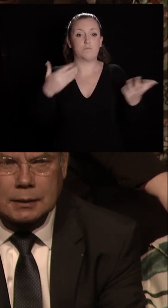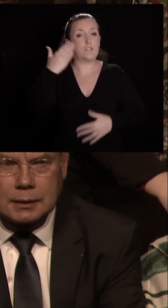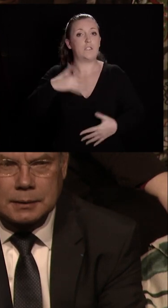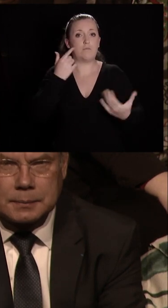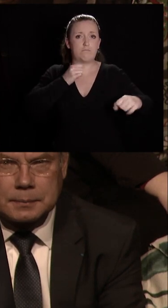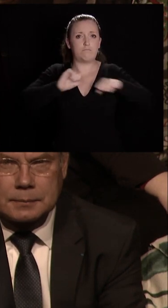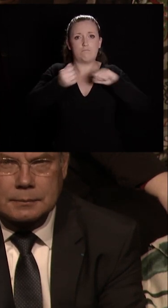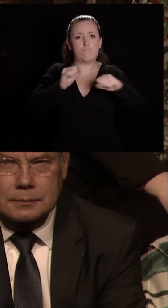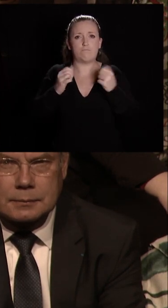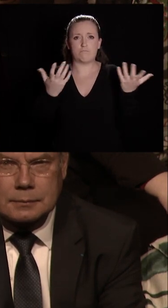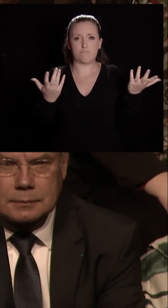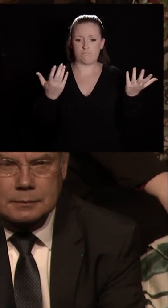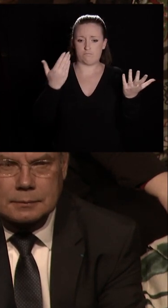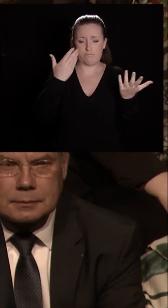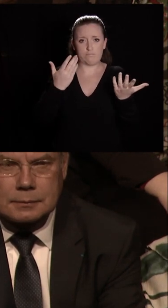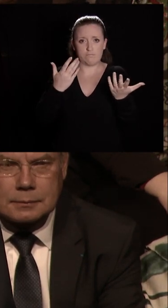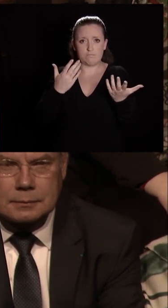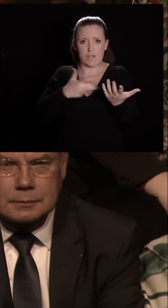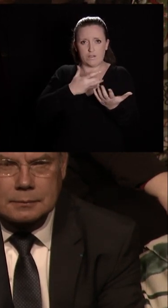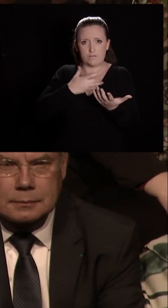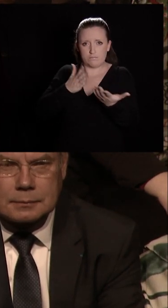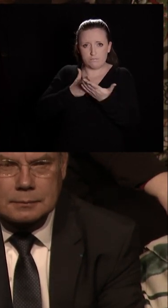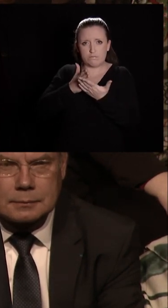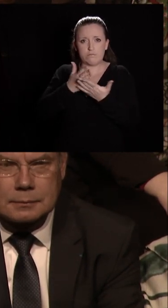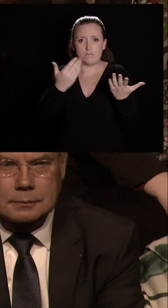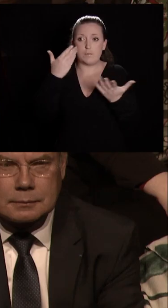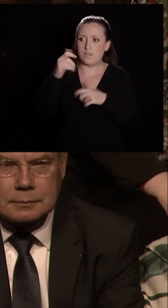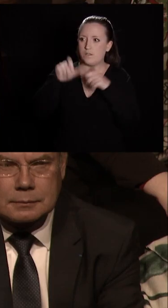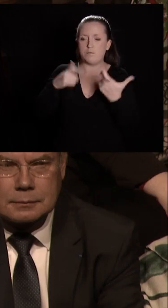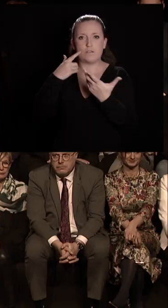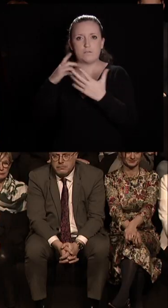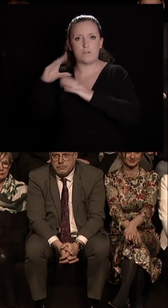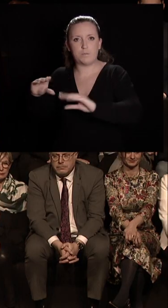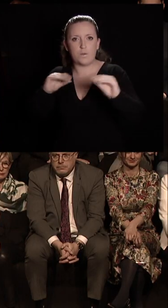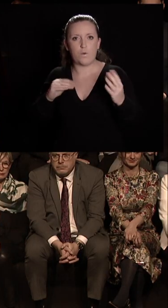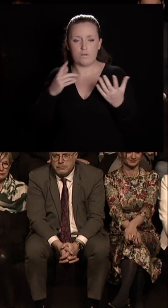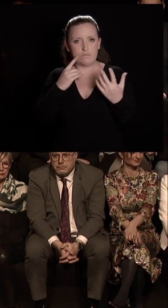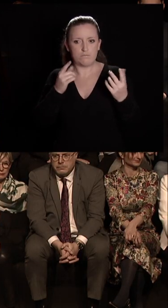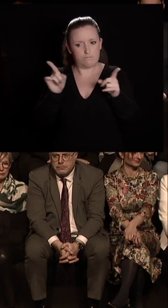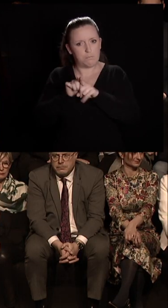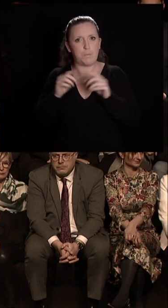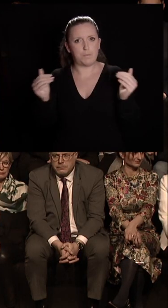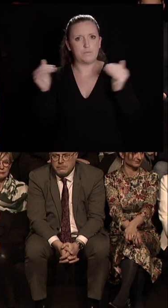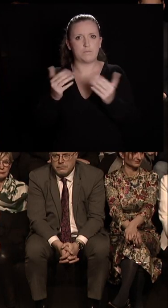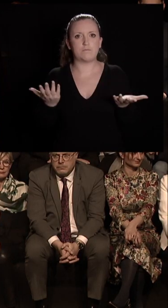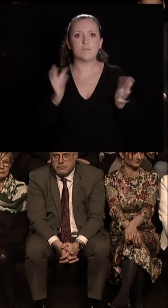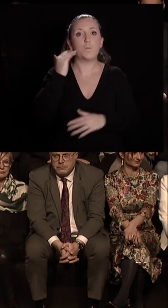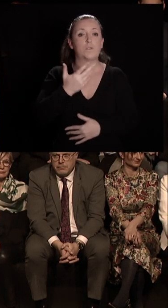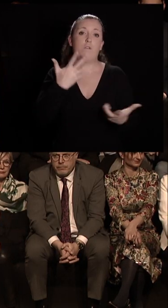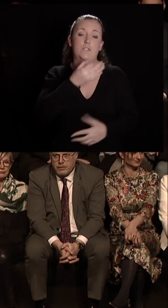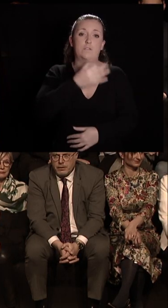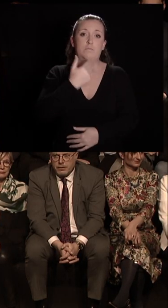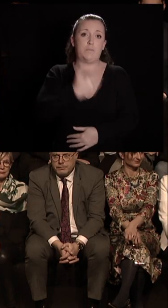n'a de sens que si dans le même temps, le quotidien des habitants y gagne. C'est pourquoi je veux ce soir vous remercier